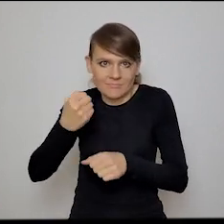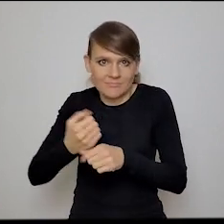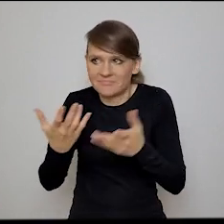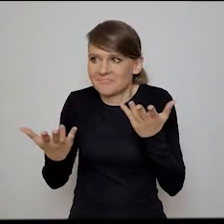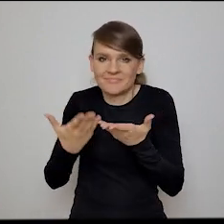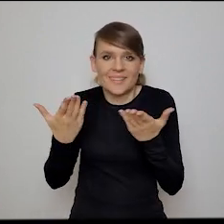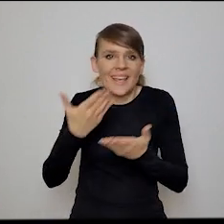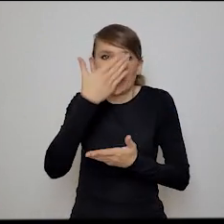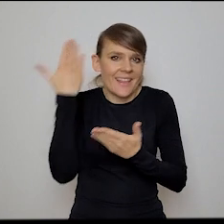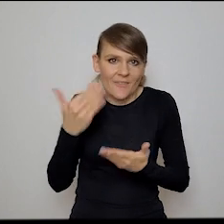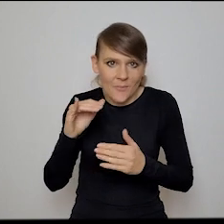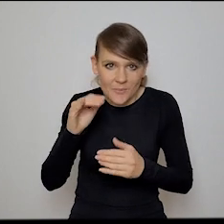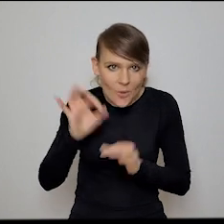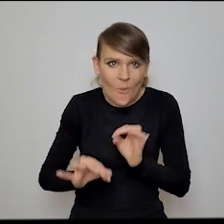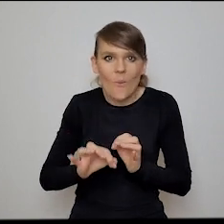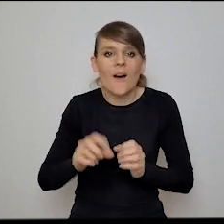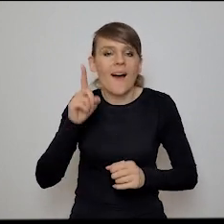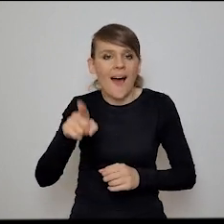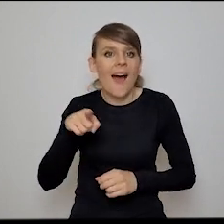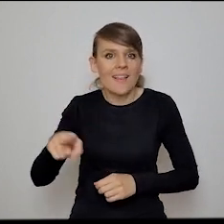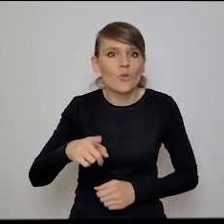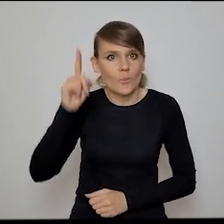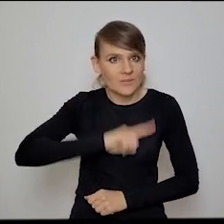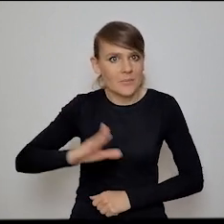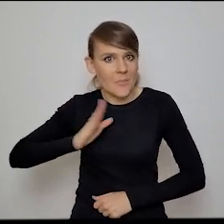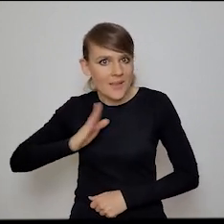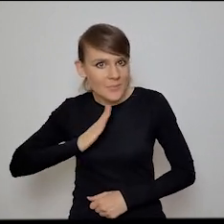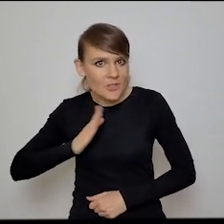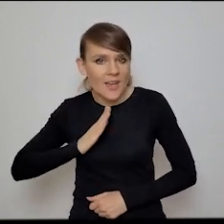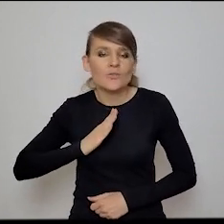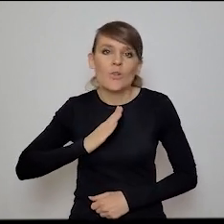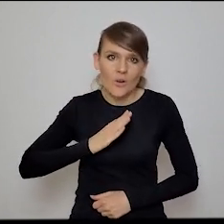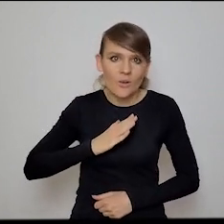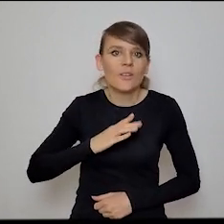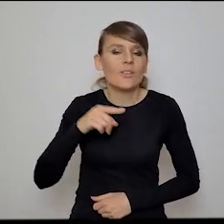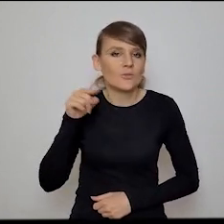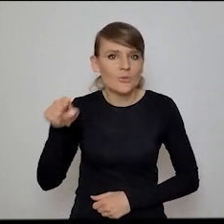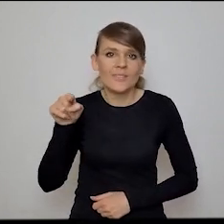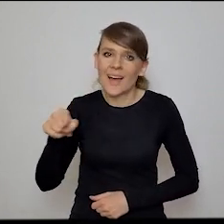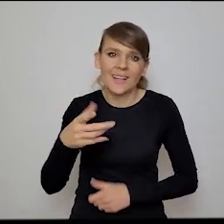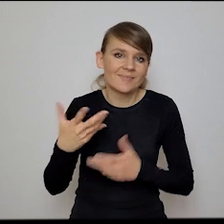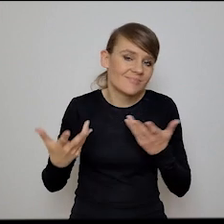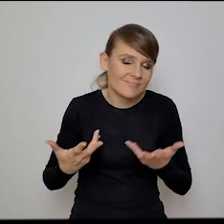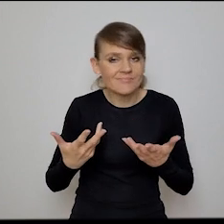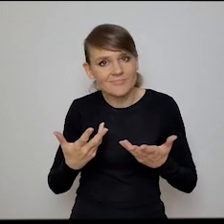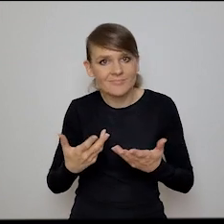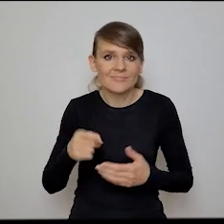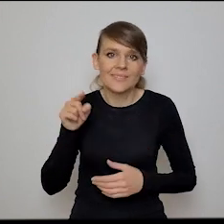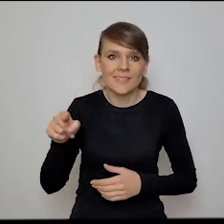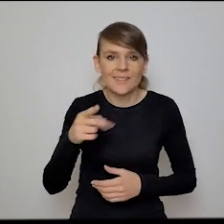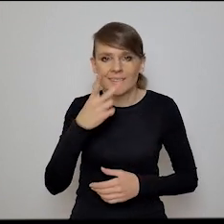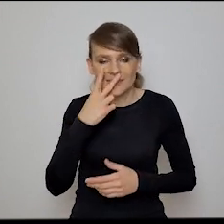nie wiem, co to jest za potworek, ale psychological safety i speak your mind to zdecydowanie nie są rzeczy, które tam mocno,